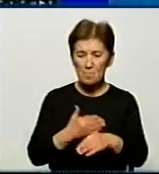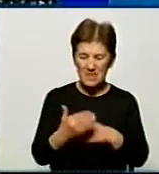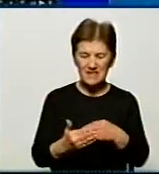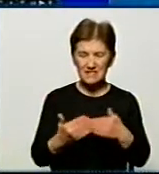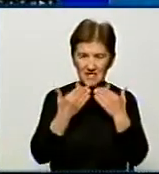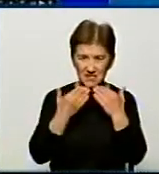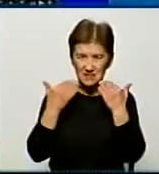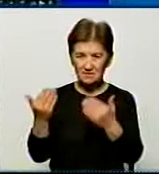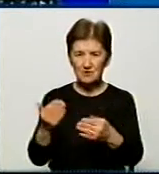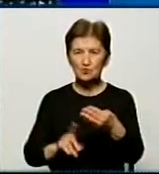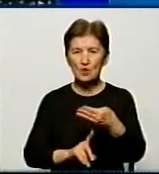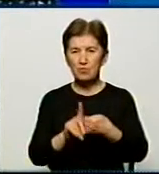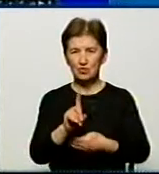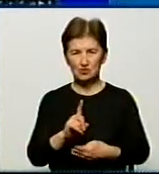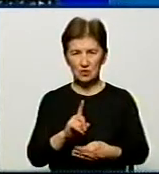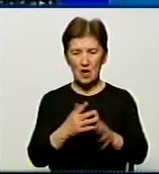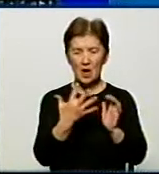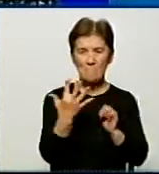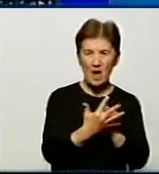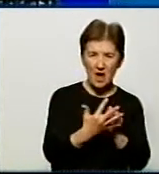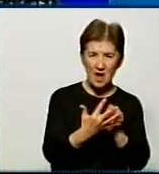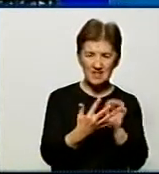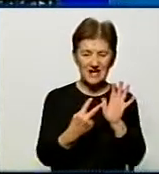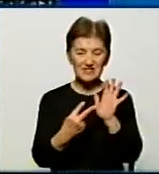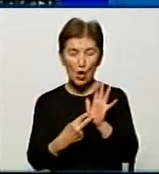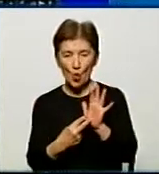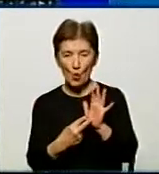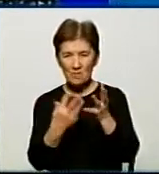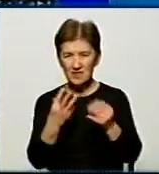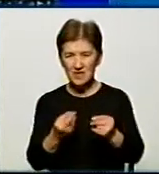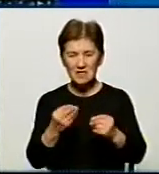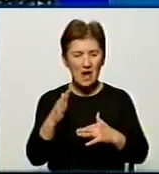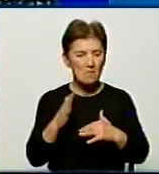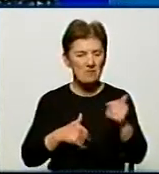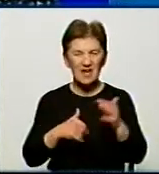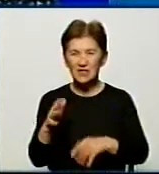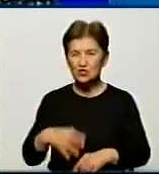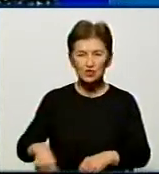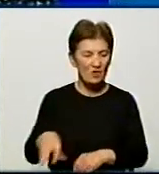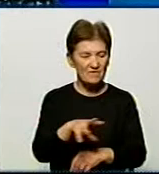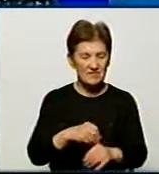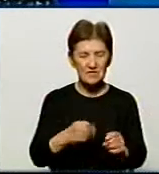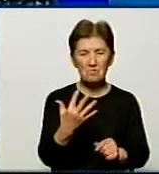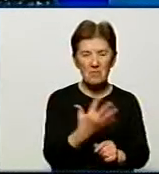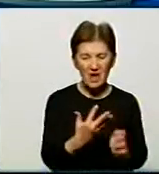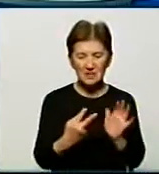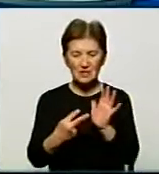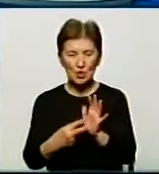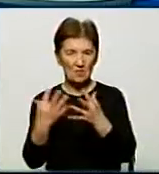початок пневмонії, тобто 5-7 день захворювання. Практично всі з них були десь на 5-7 день.